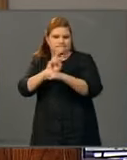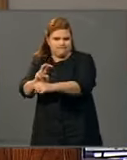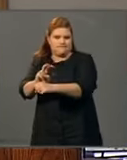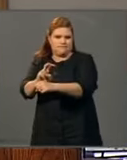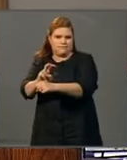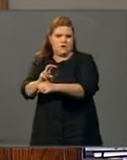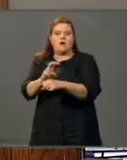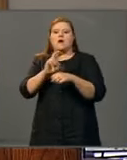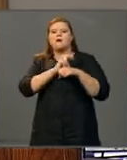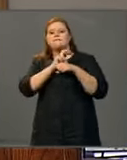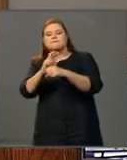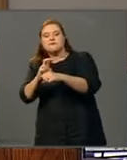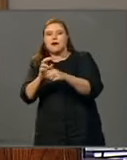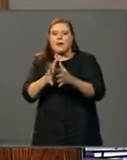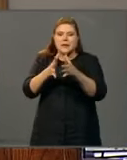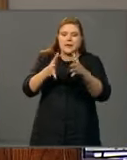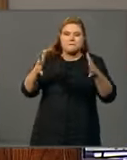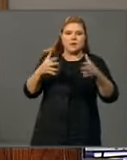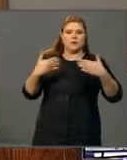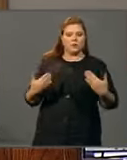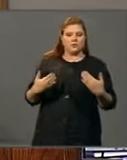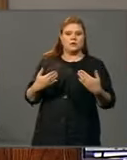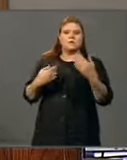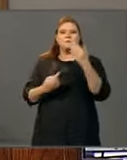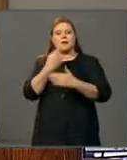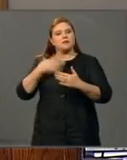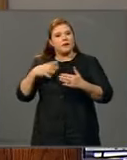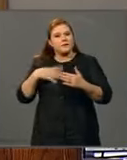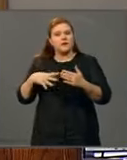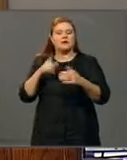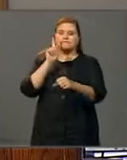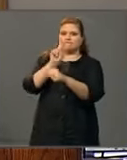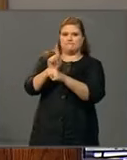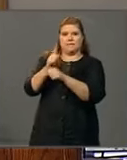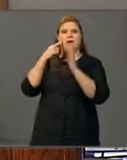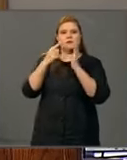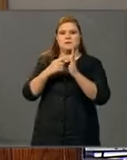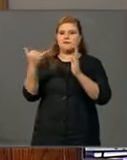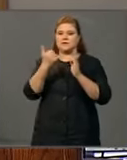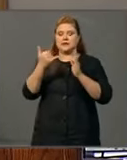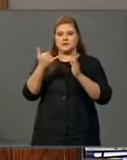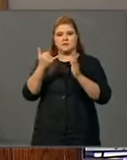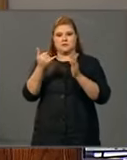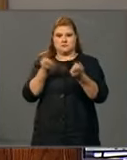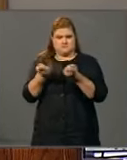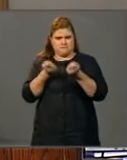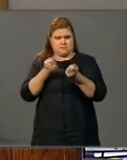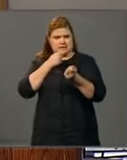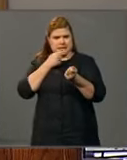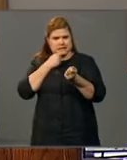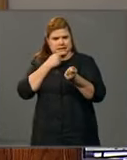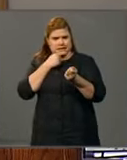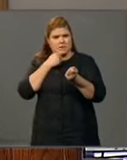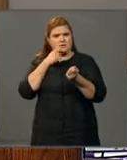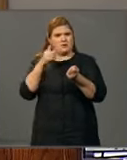lisää valvontaa paikan päällä nyt välittömästi ja teettää tarpeen mukaan muun muassa vesienhallinnan riskitilanteen vaatimat mahdolliset